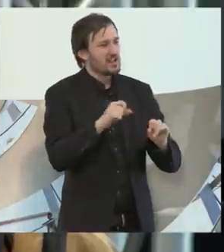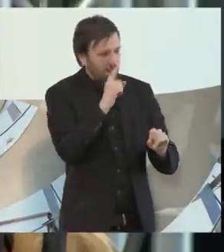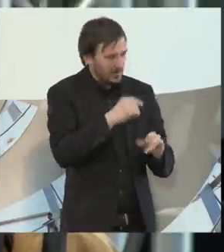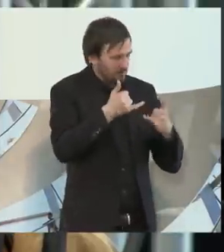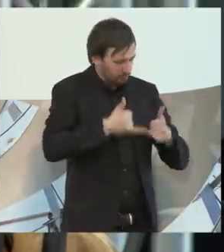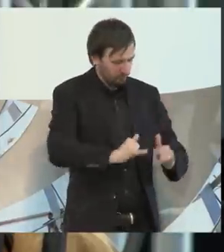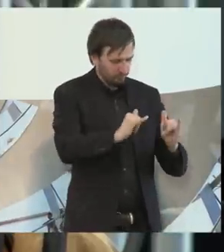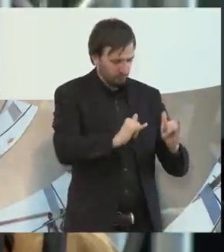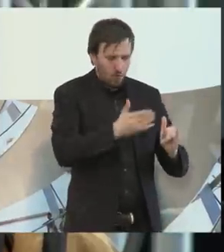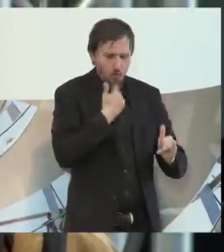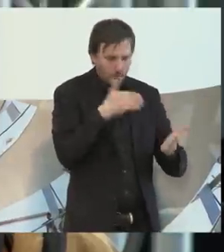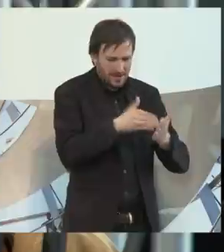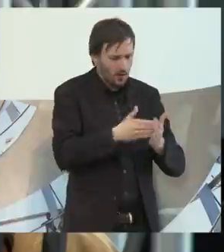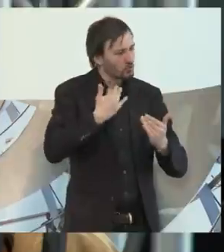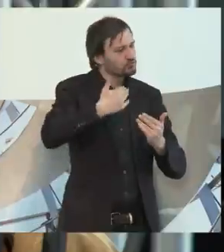jetzt nicht anfangen,